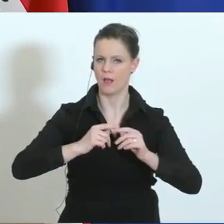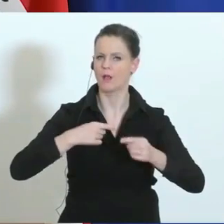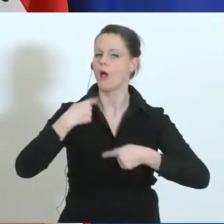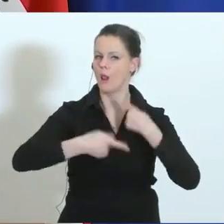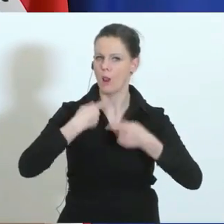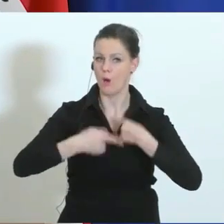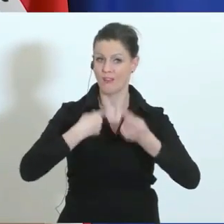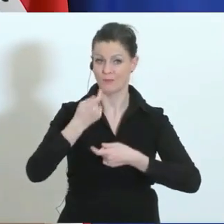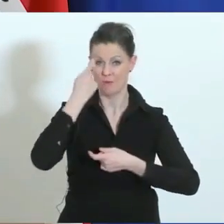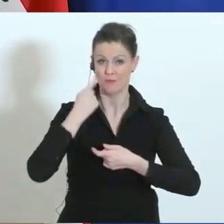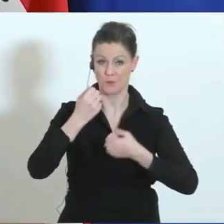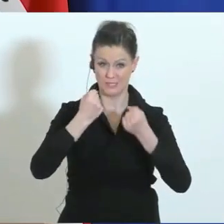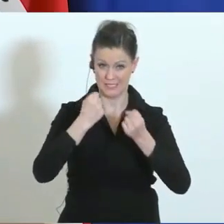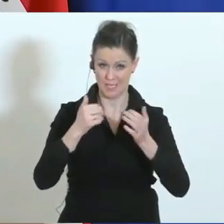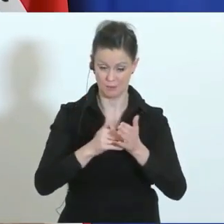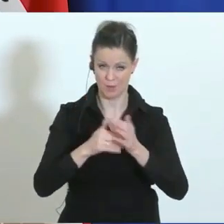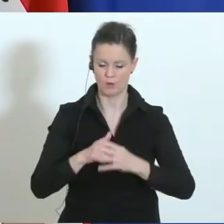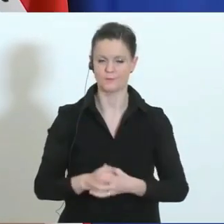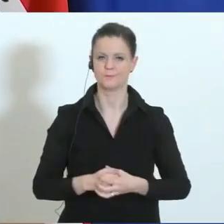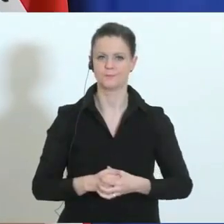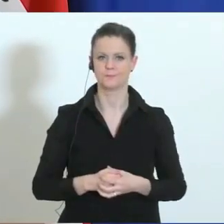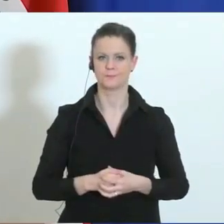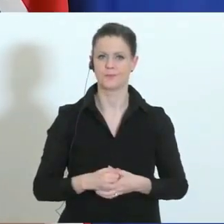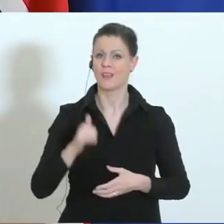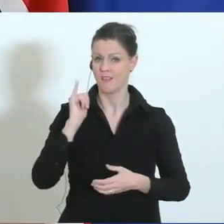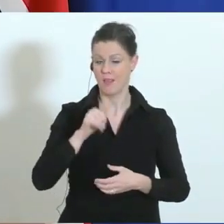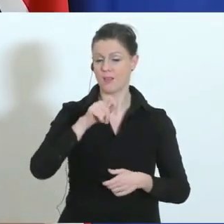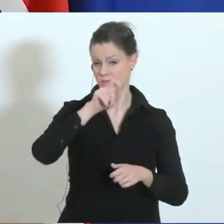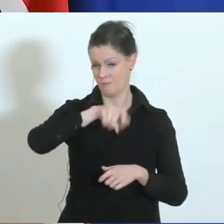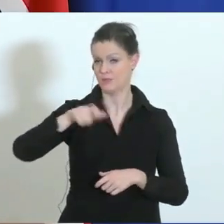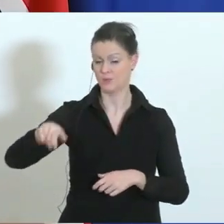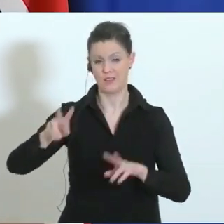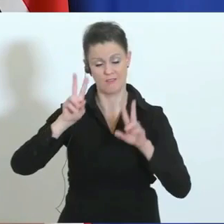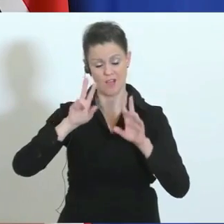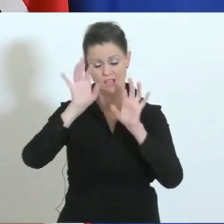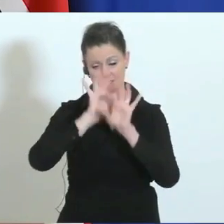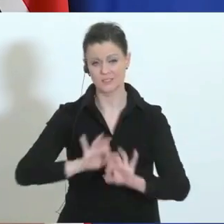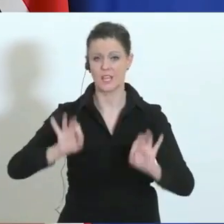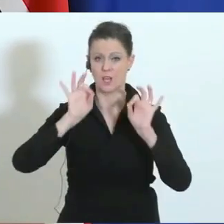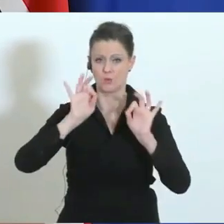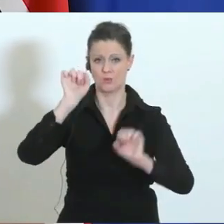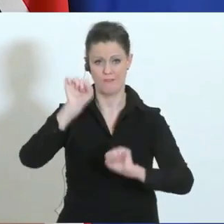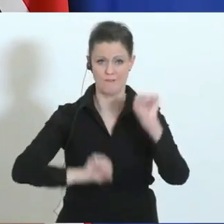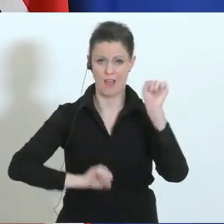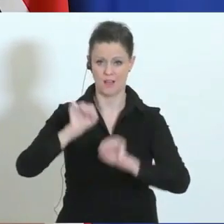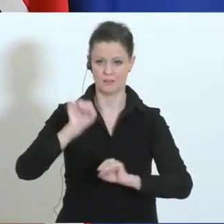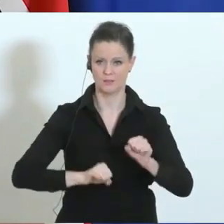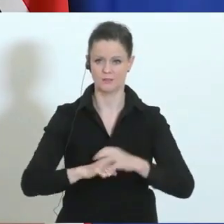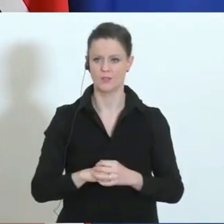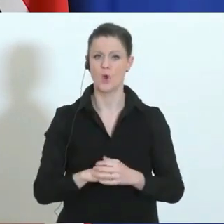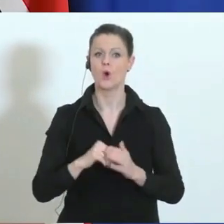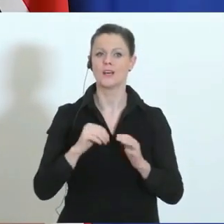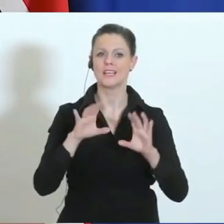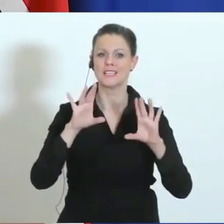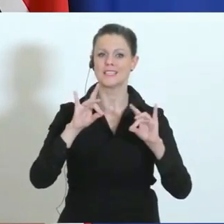gewährleistet ist. Die Menschen haben sich tatsächlich vorbildhaft verhalten. Wir haben unter zehn Abmahnungen,